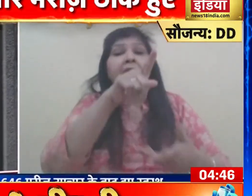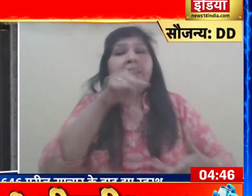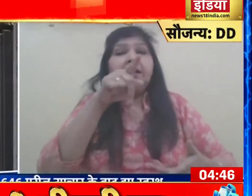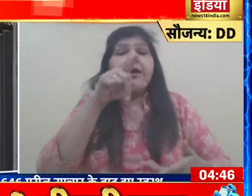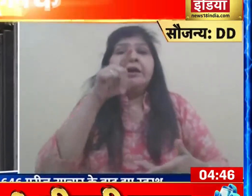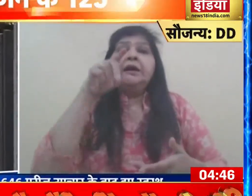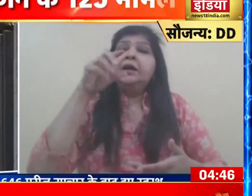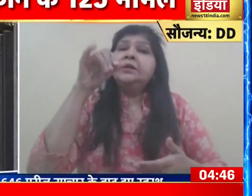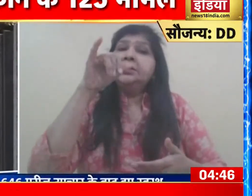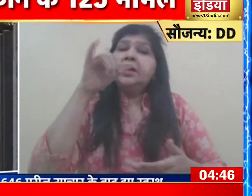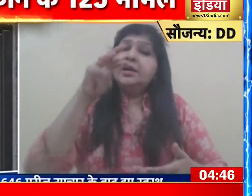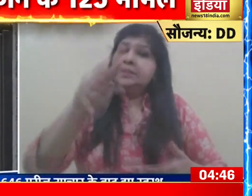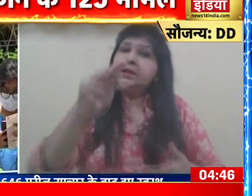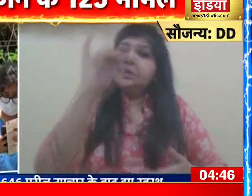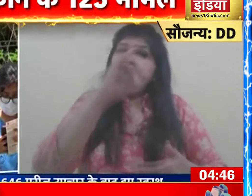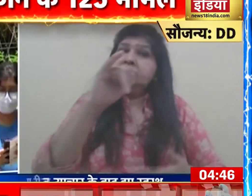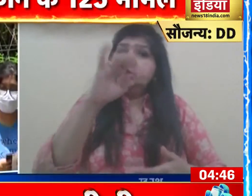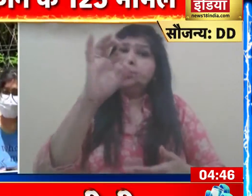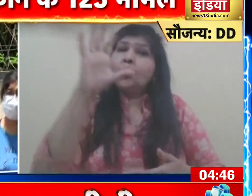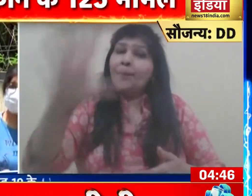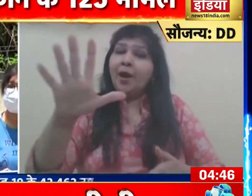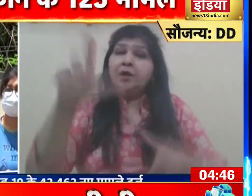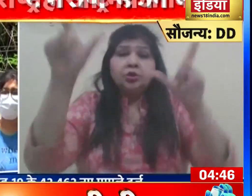ओमिक्रॉन से संक्रमित है